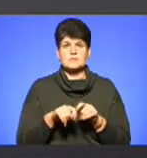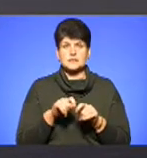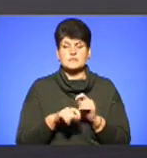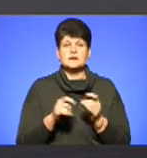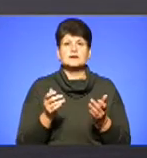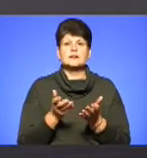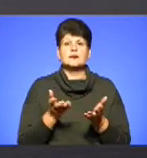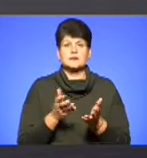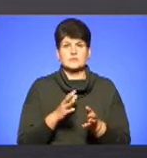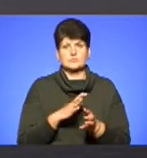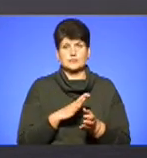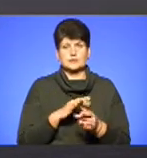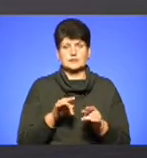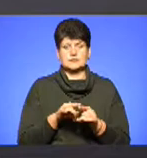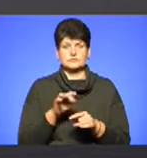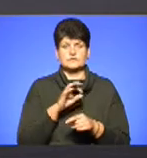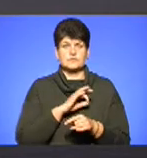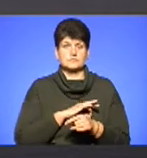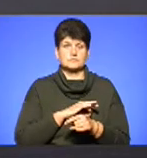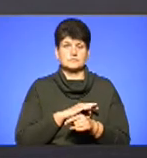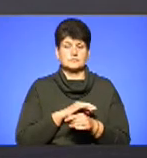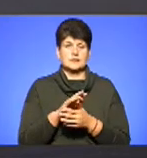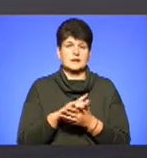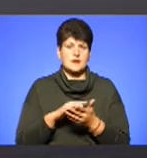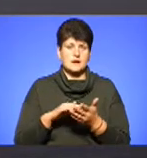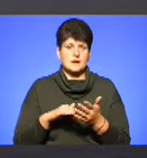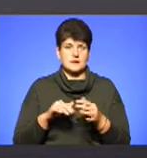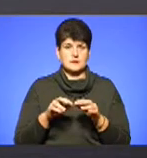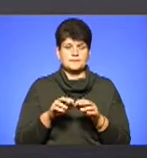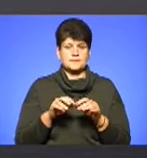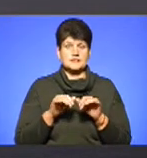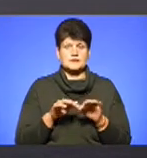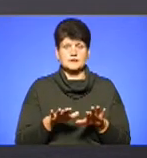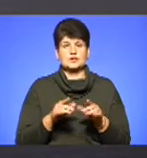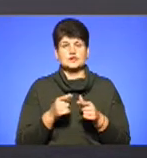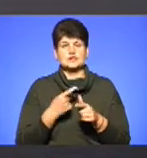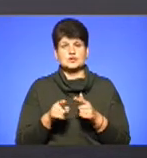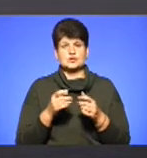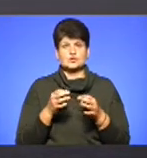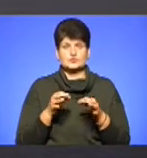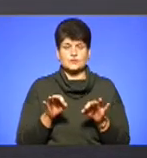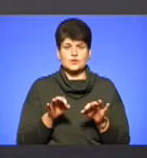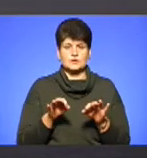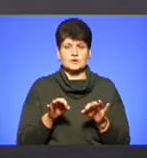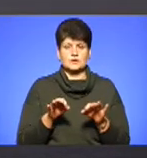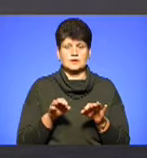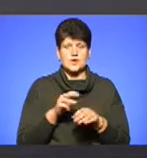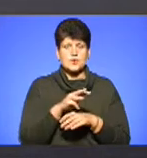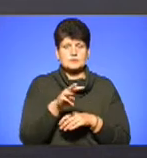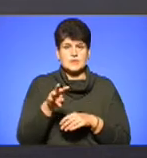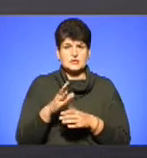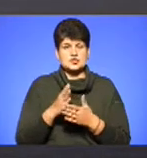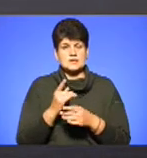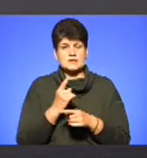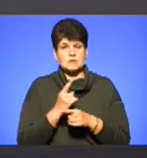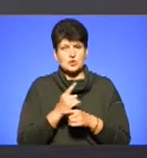Які були також застосовані далі заходи, чи далі дозволено також розпилювати, чи є певна заборона? Тому що була